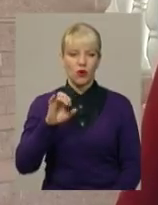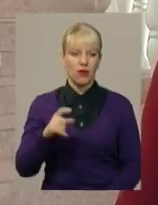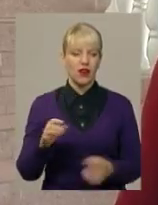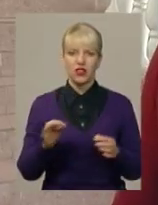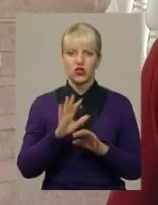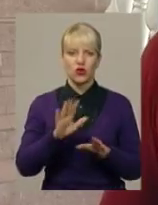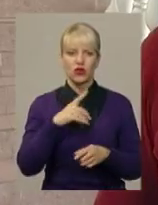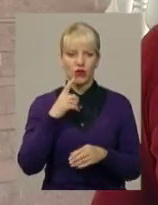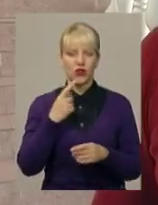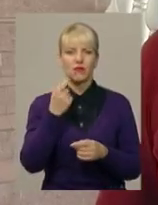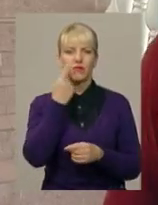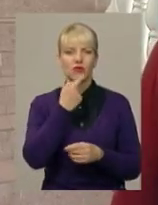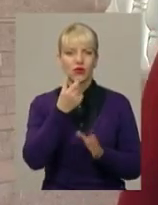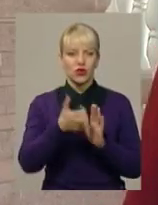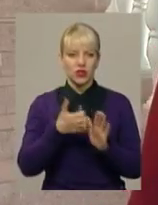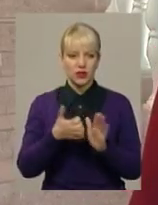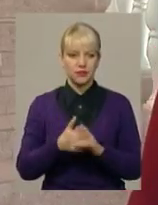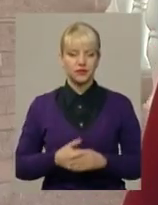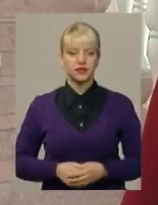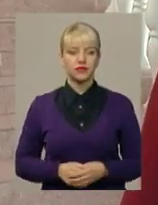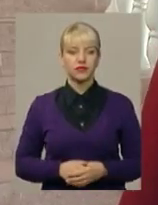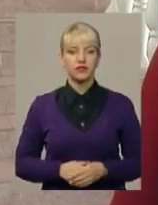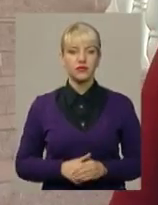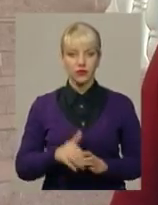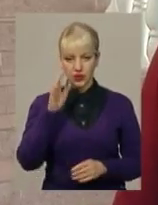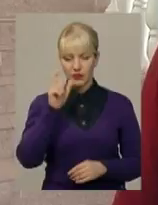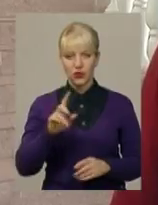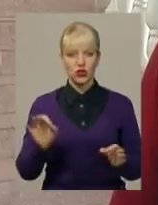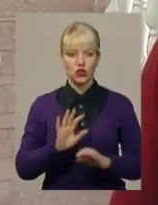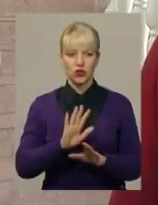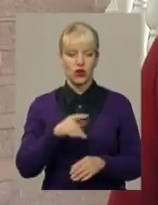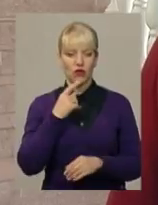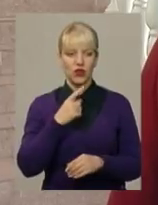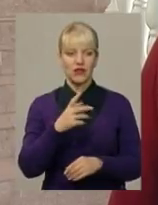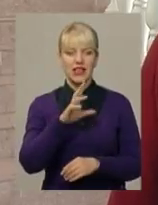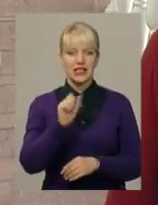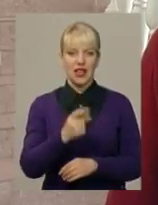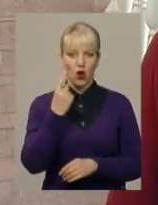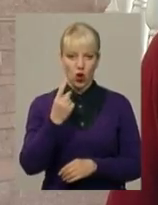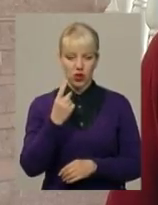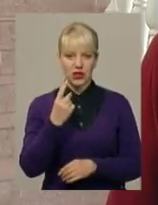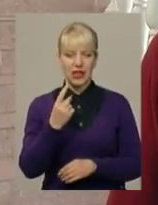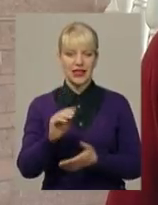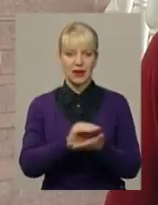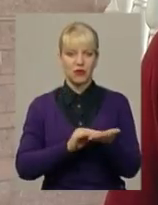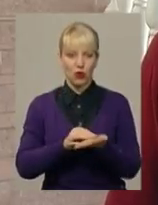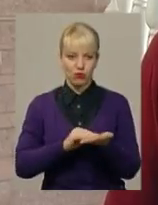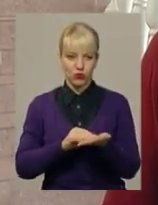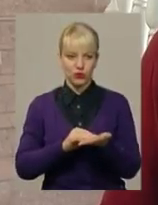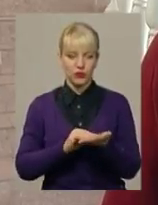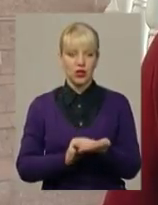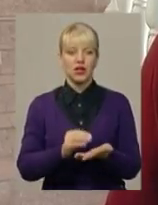бар'єр є, бо не всі ж люди англійської в оркестрі розмовляють. Він нічого не говорив, але він за один прогон, за одну пробу